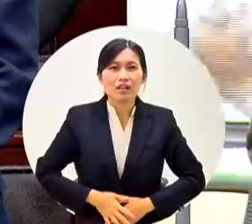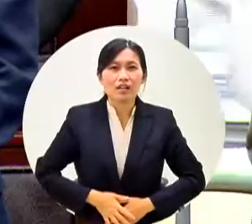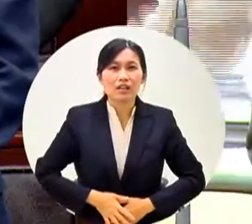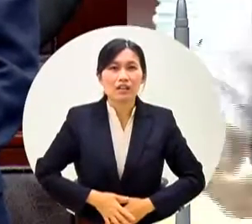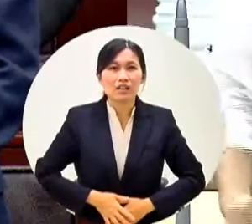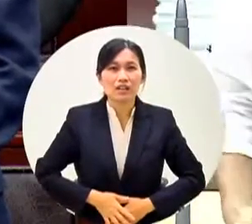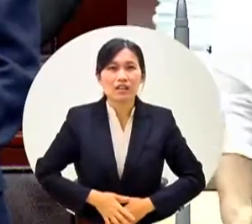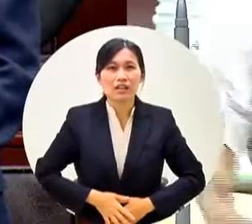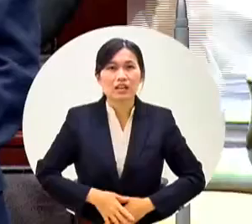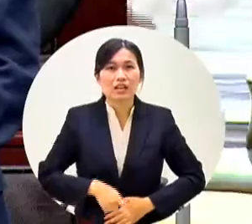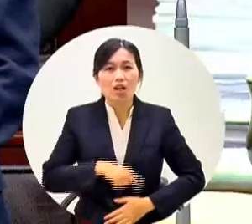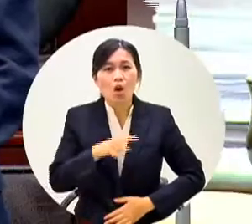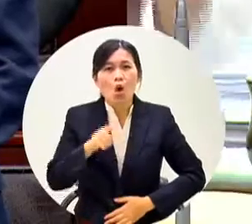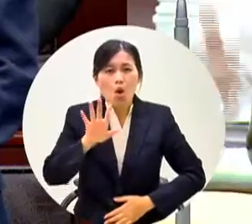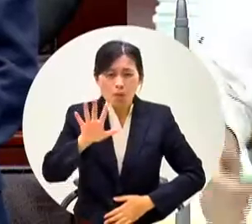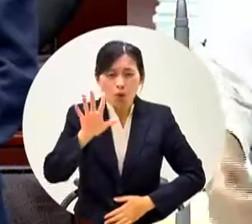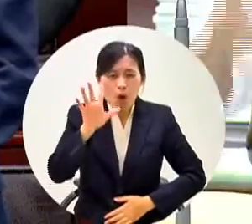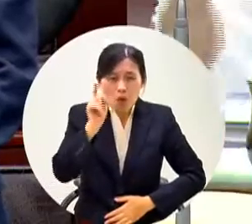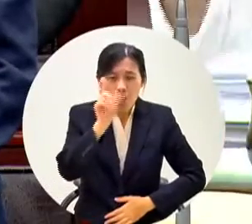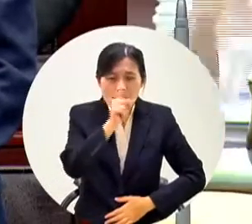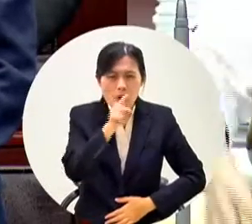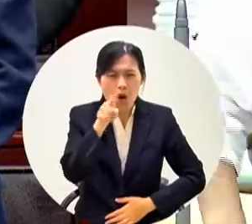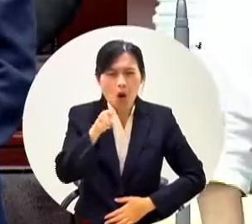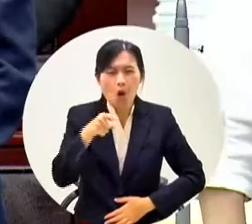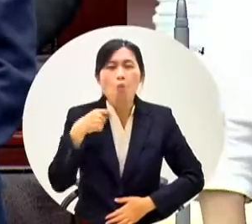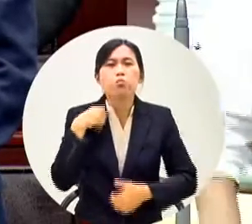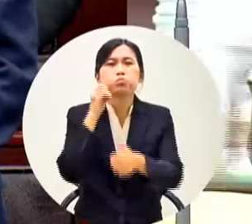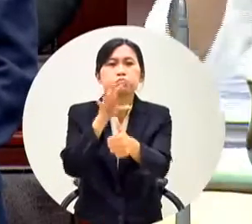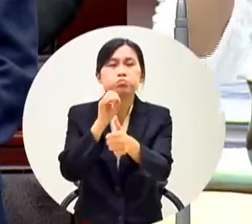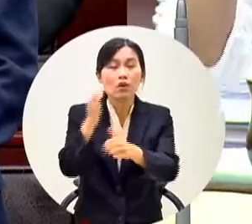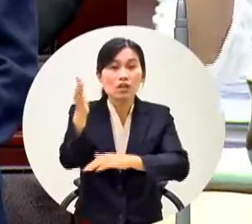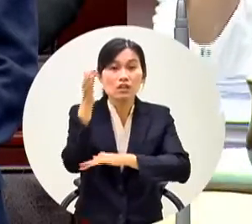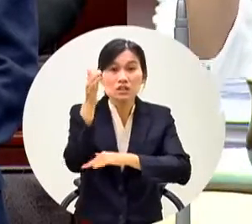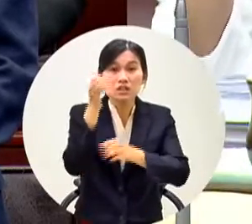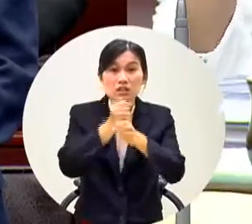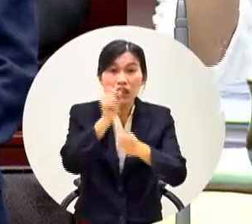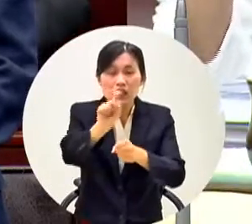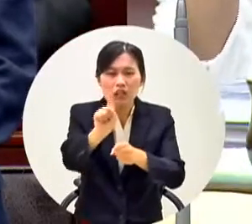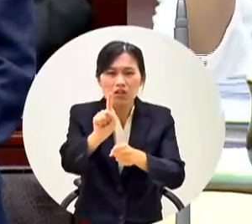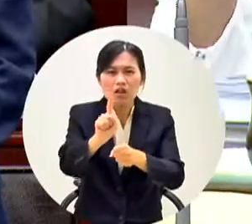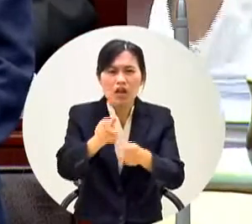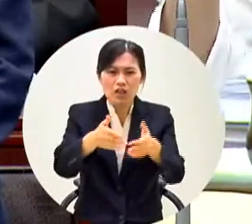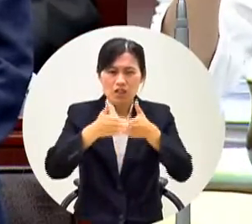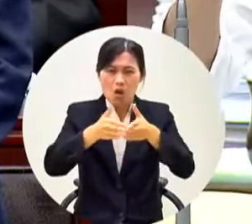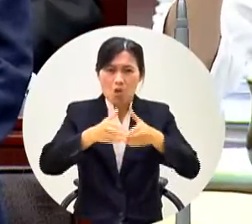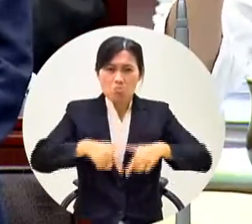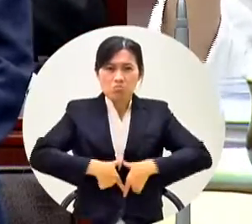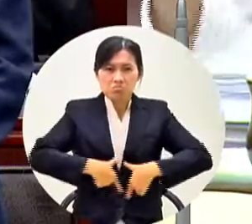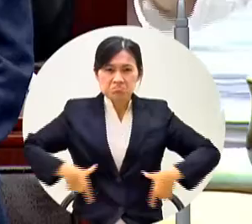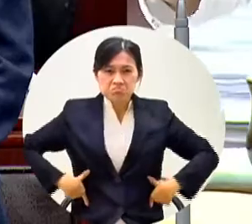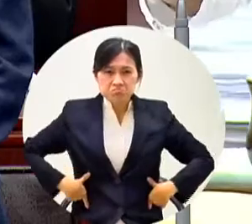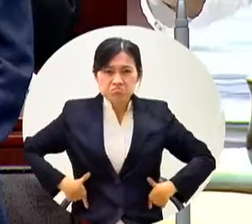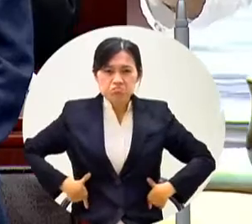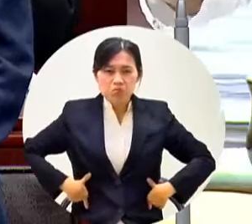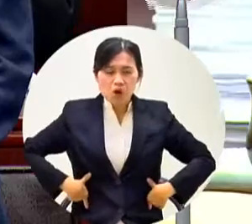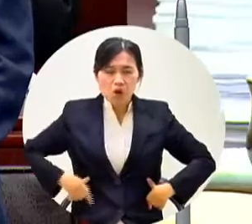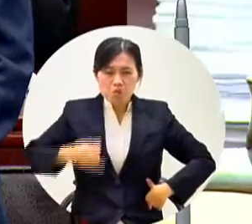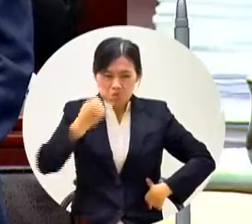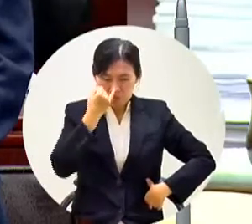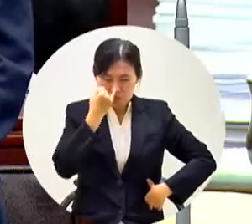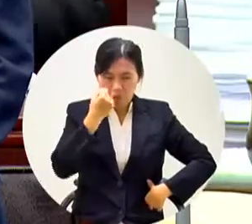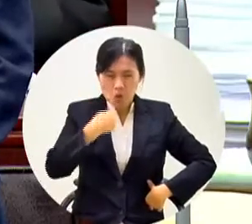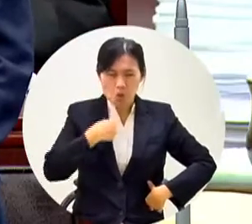差啦我們有時候我告訴你政府要怎麼樣政府要勇於認錯才有機會